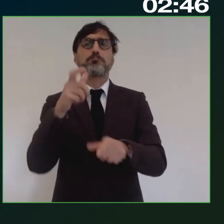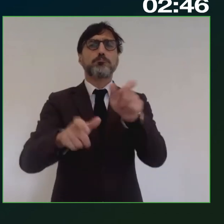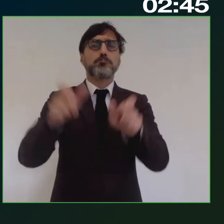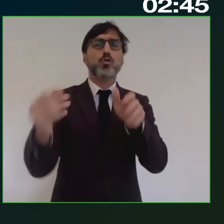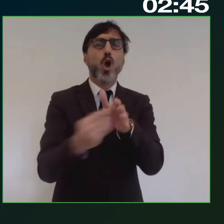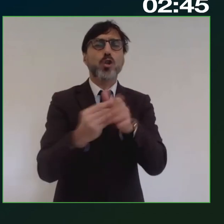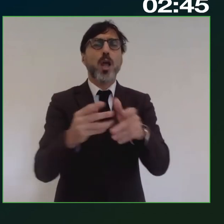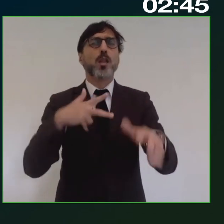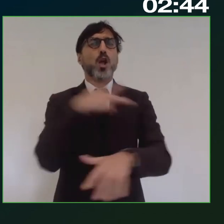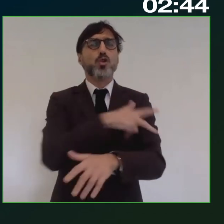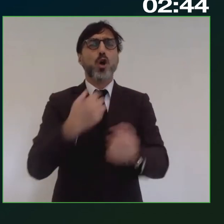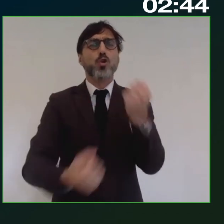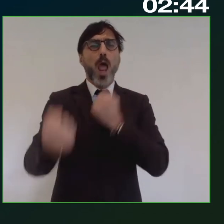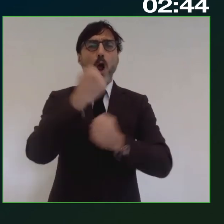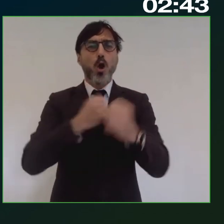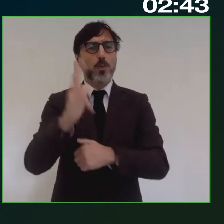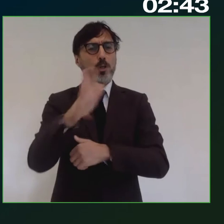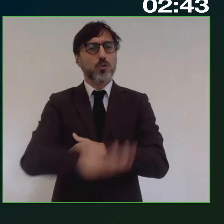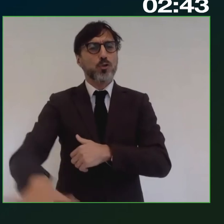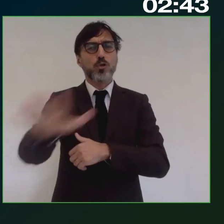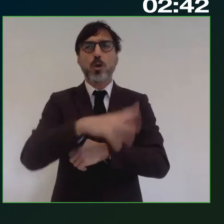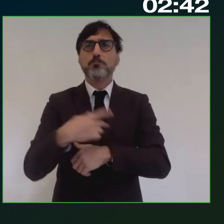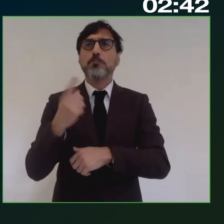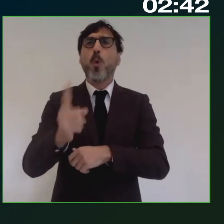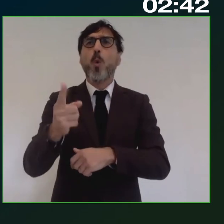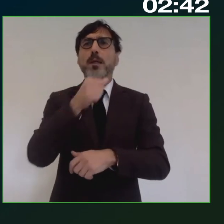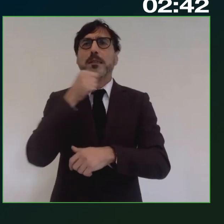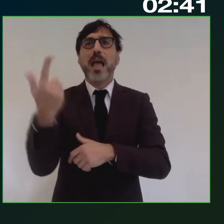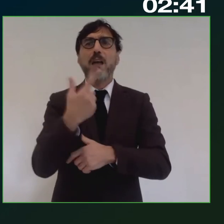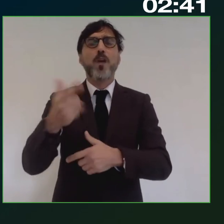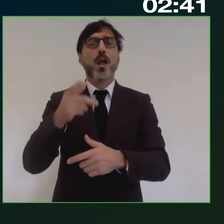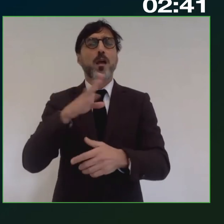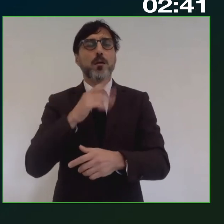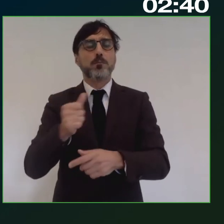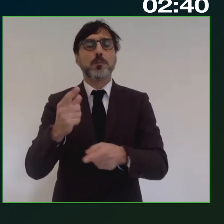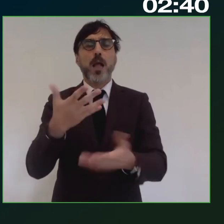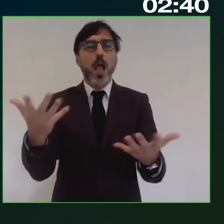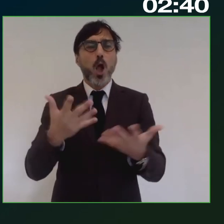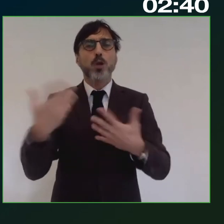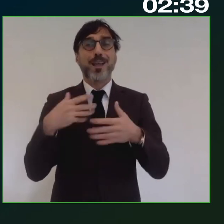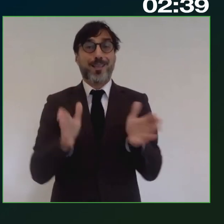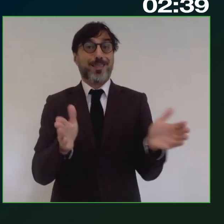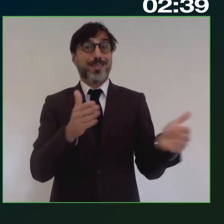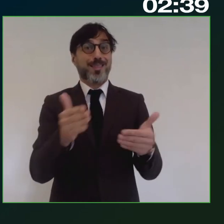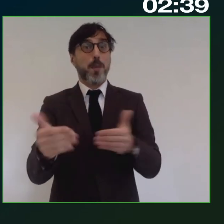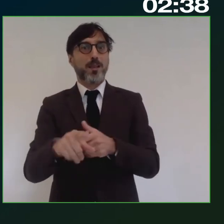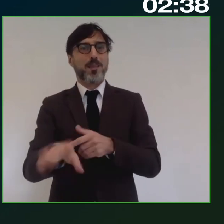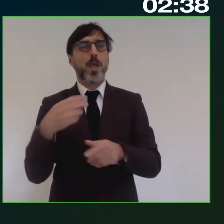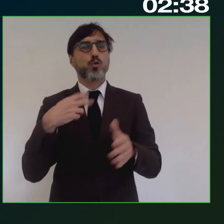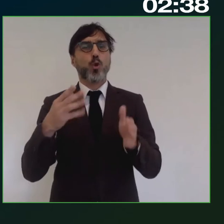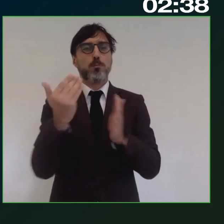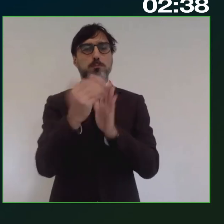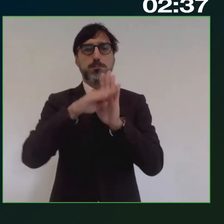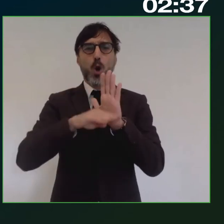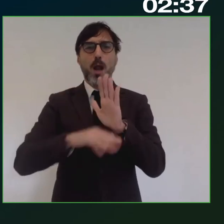e alla fine, dopo l'individuazione dei fabbisogni, immaginiamo che il Dipartimento, il Dipartimento Programmazione e tutte